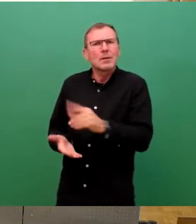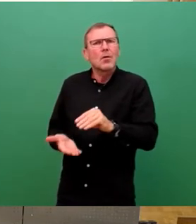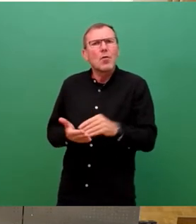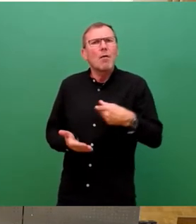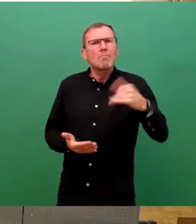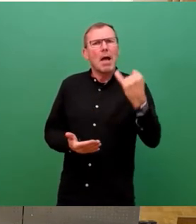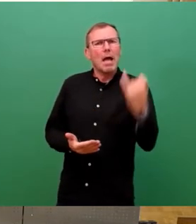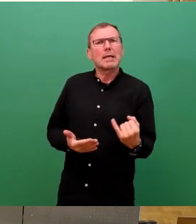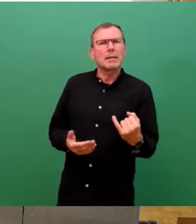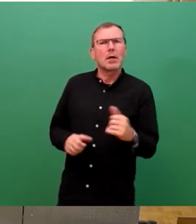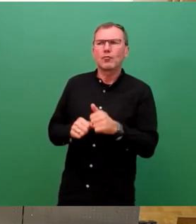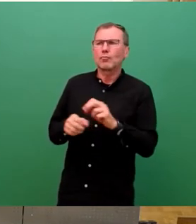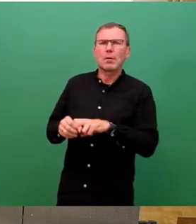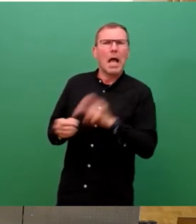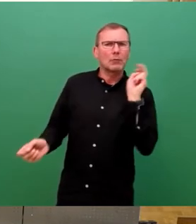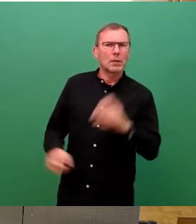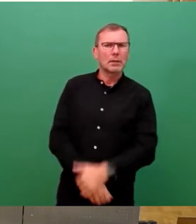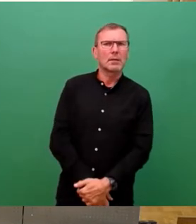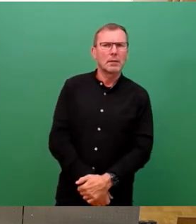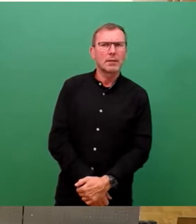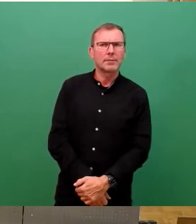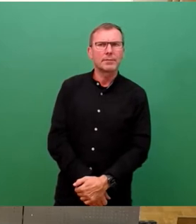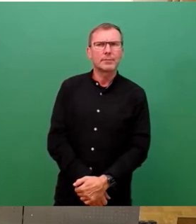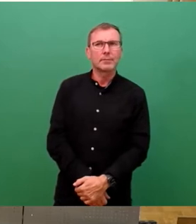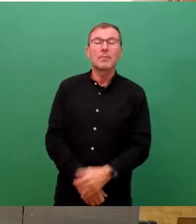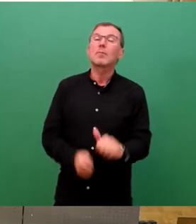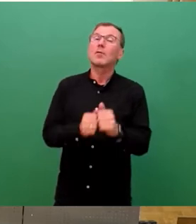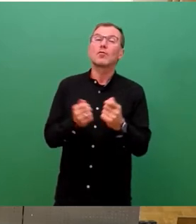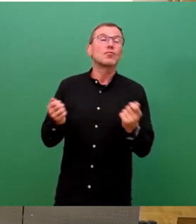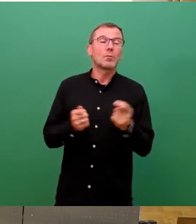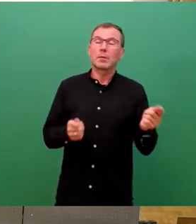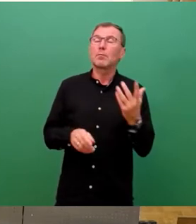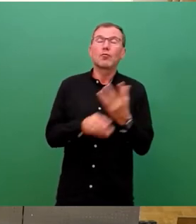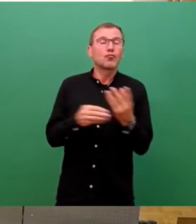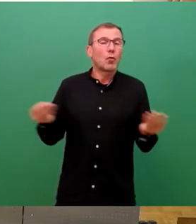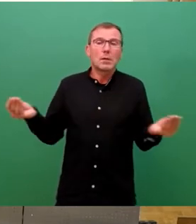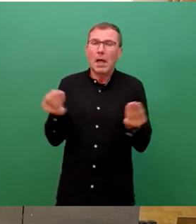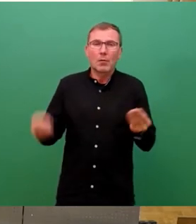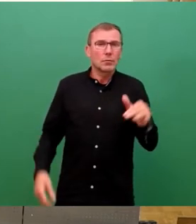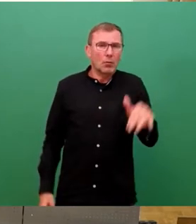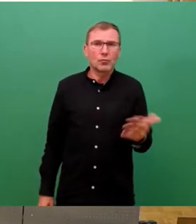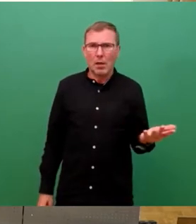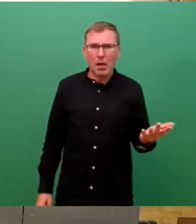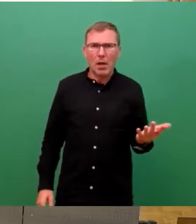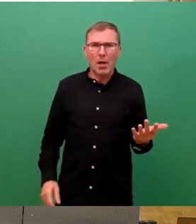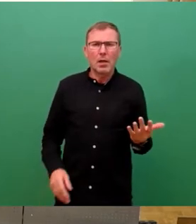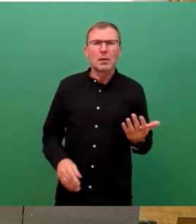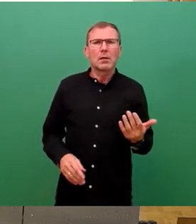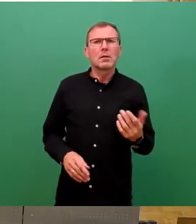vielleicht aus dem Verein rausgehen. Ja, der Sportbetrieb ist ja da auch ein Austausch, hat es ja versucht, frühzeitig zu machen, einmal was